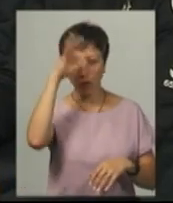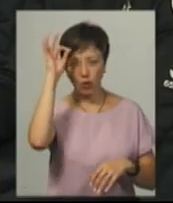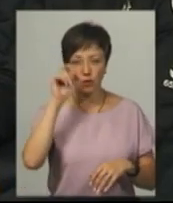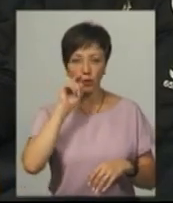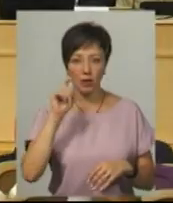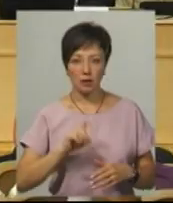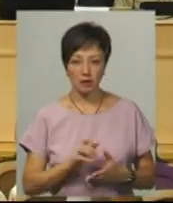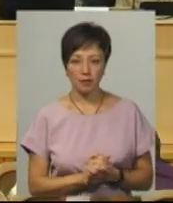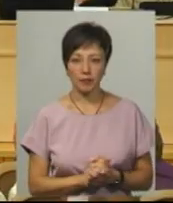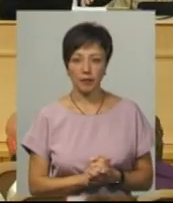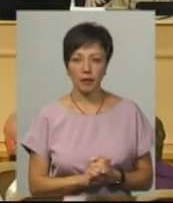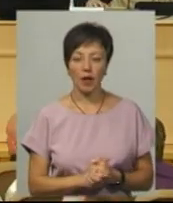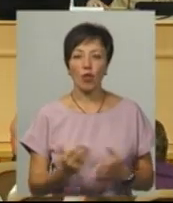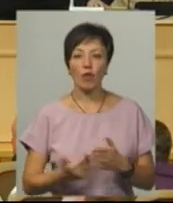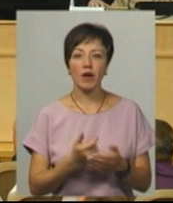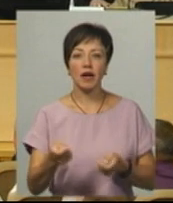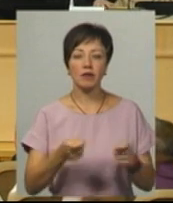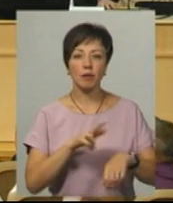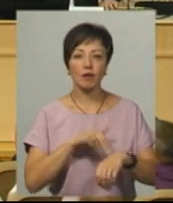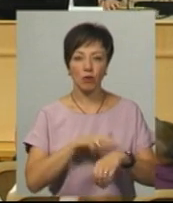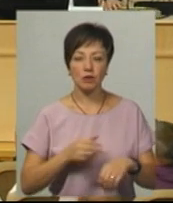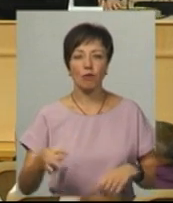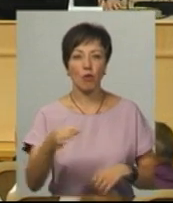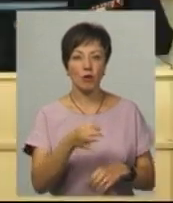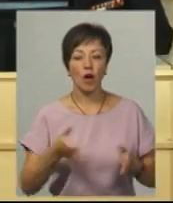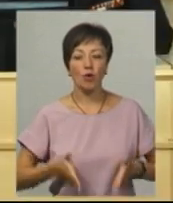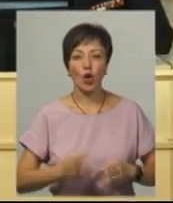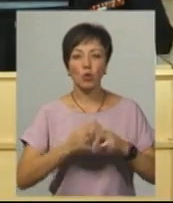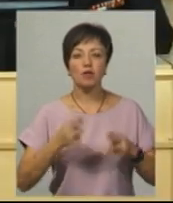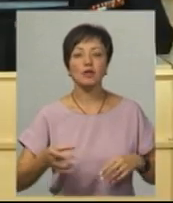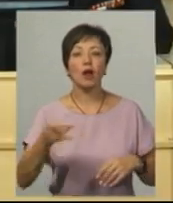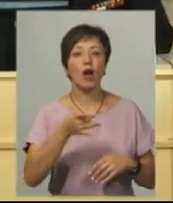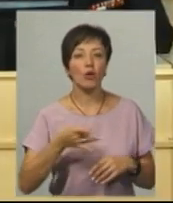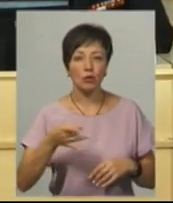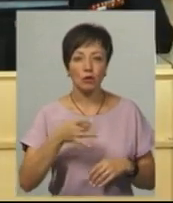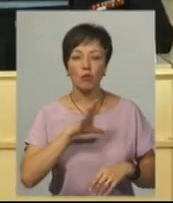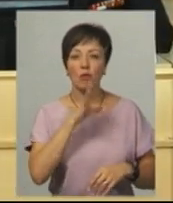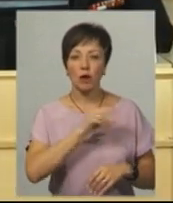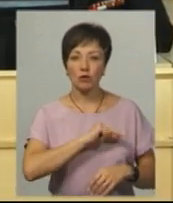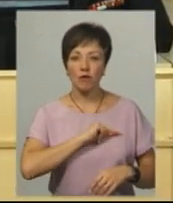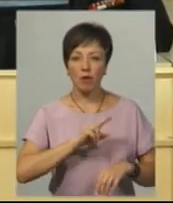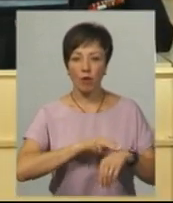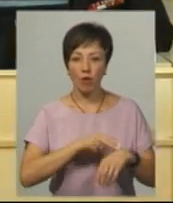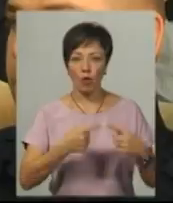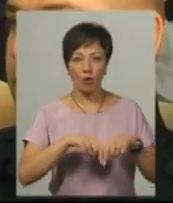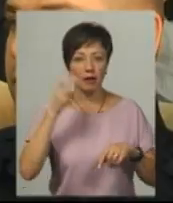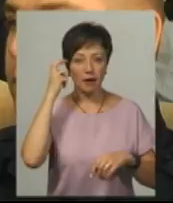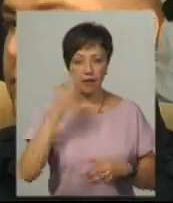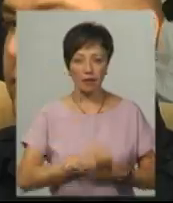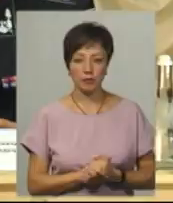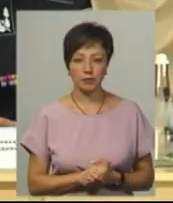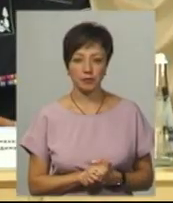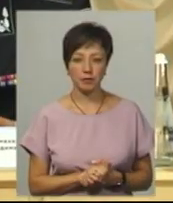України Ігор Клименко. Новий керівник правоохоронців Хмельниччини родом з Донайвецького району. Працював у правоохоронних органах у Києві.